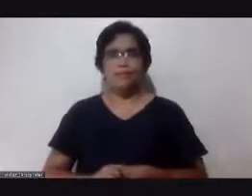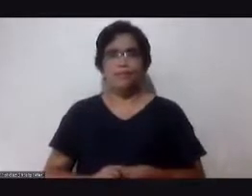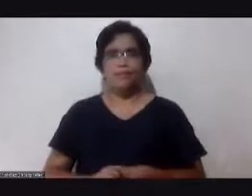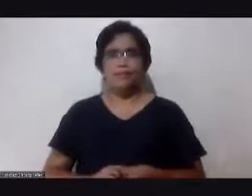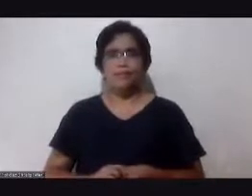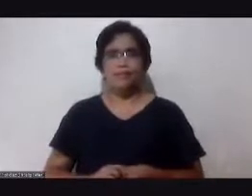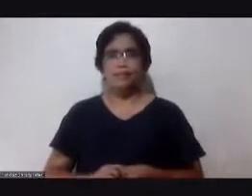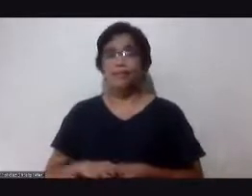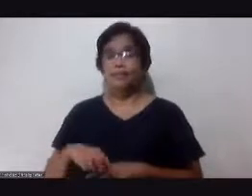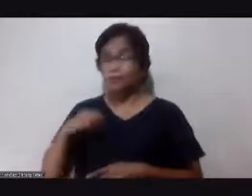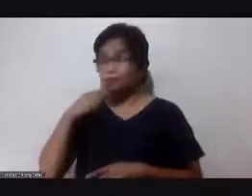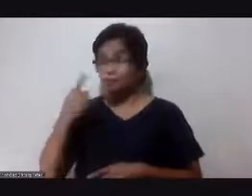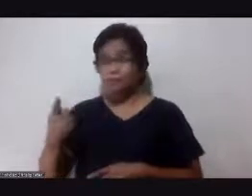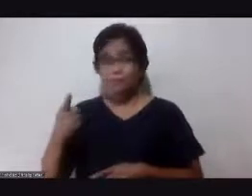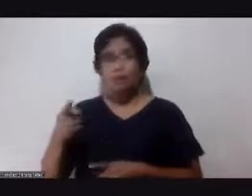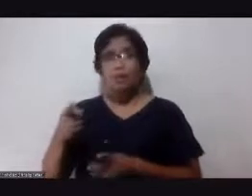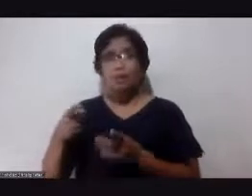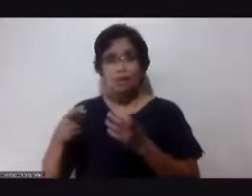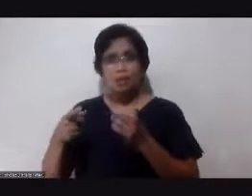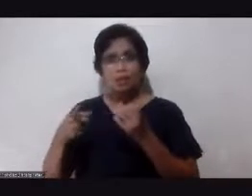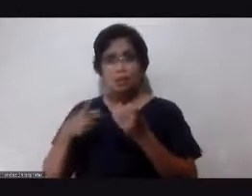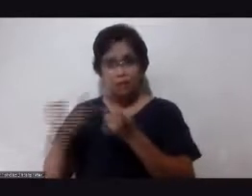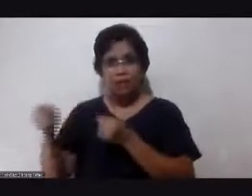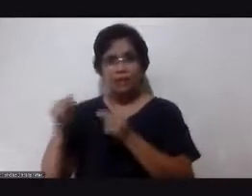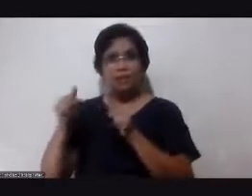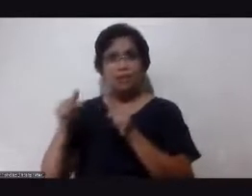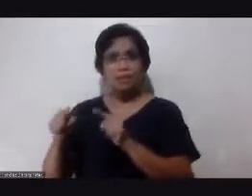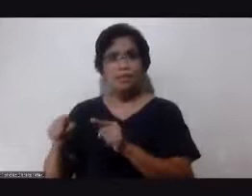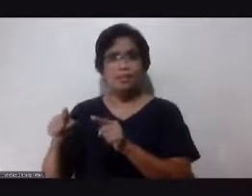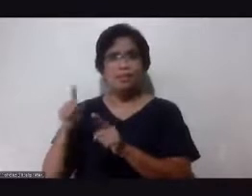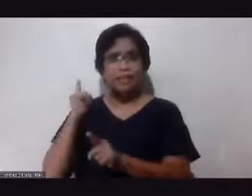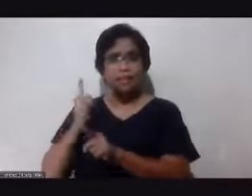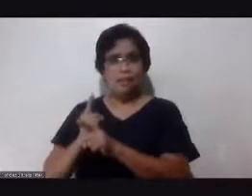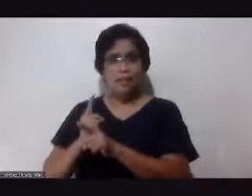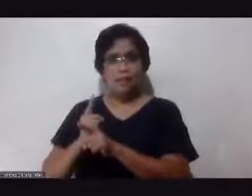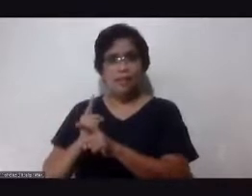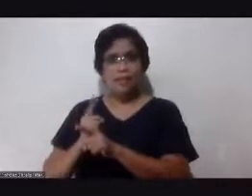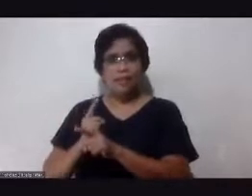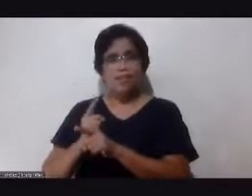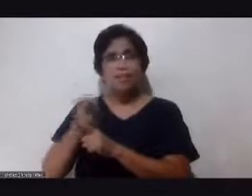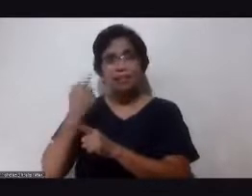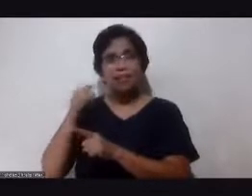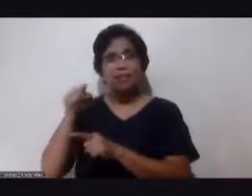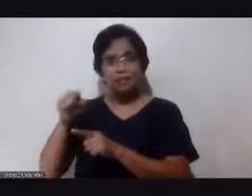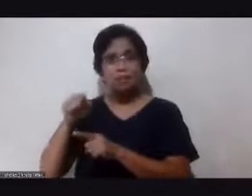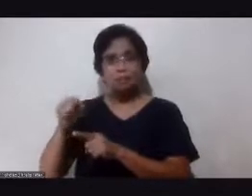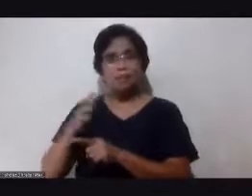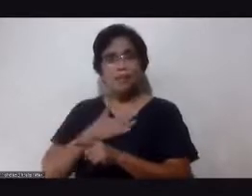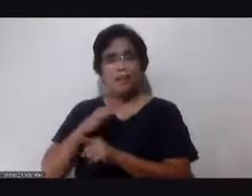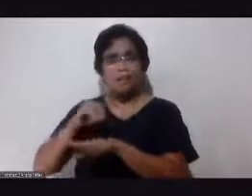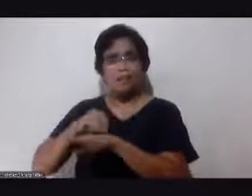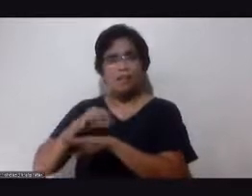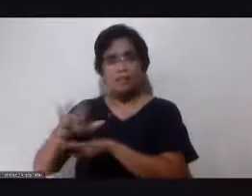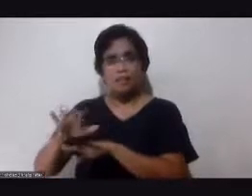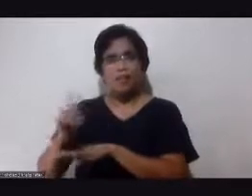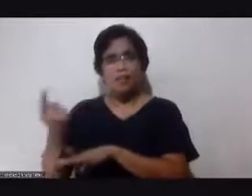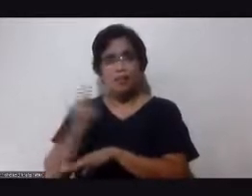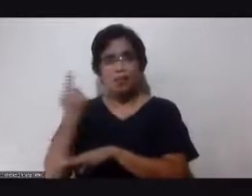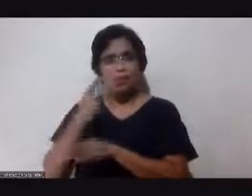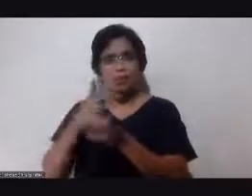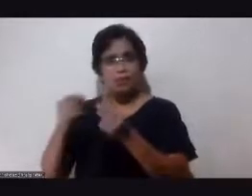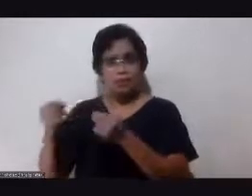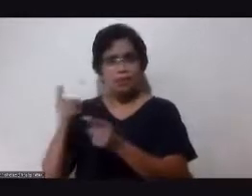ah... Kumuha ka ng tama. Kasi, yan lang yung... Yan lang yung mapapayo ko. Always do the right thing. Diba?